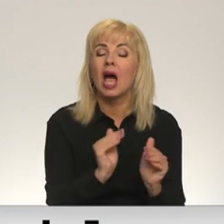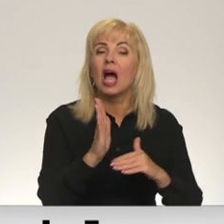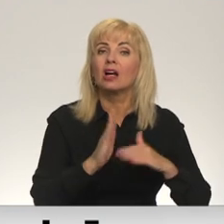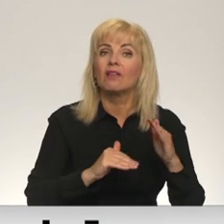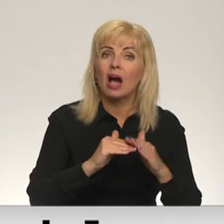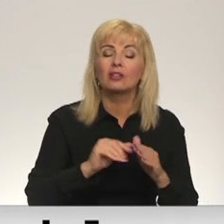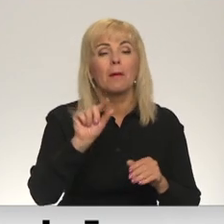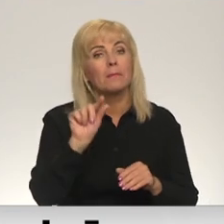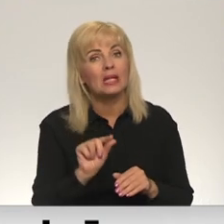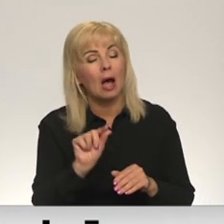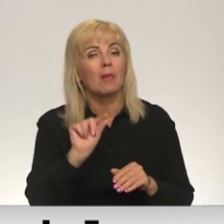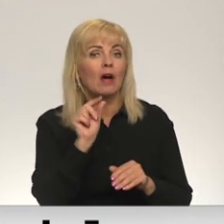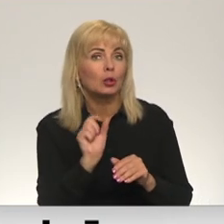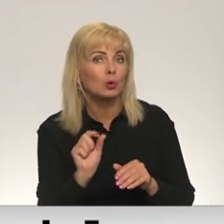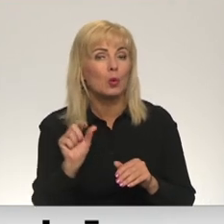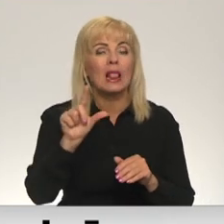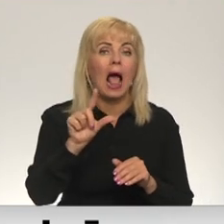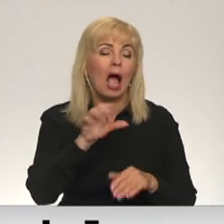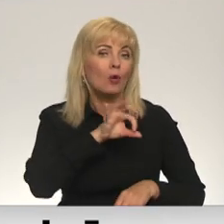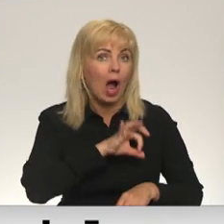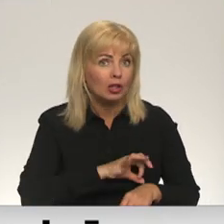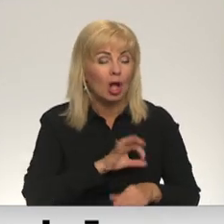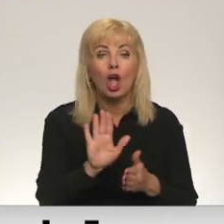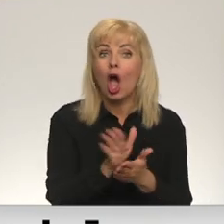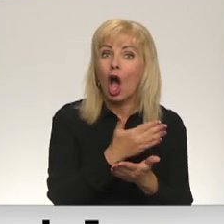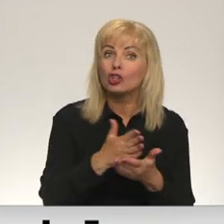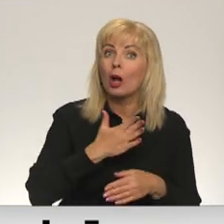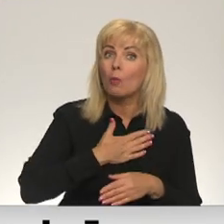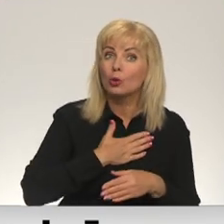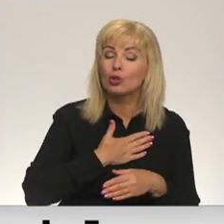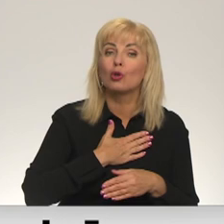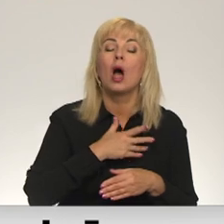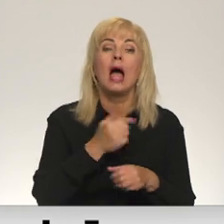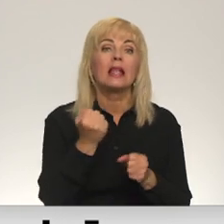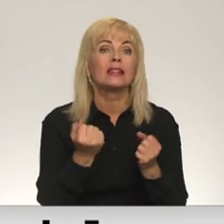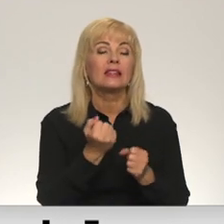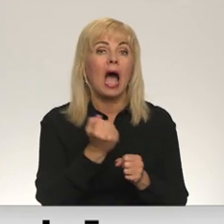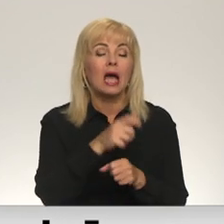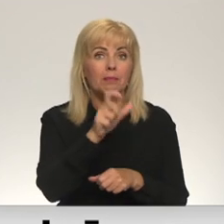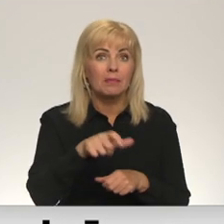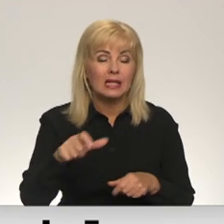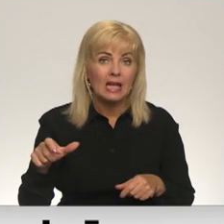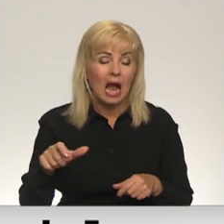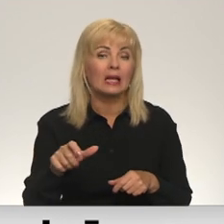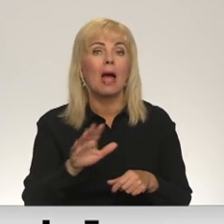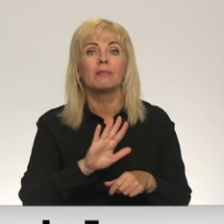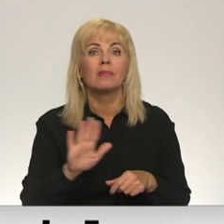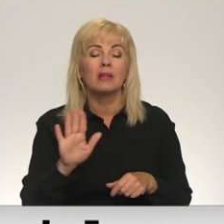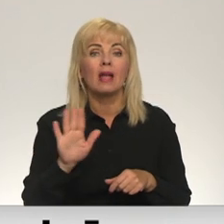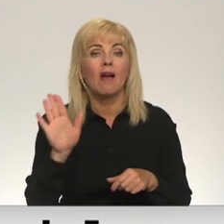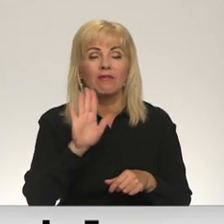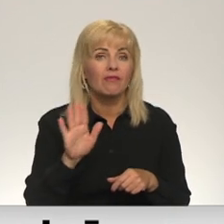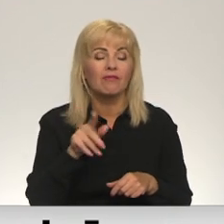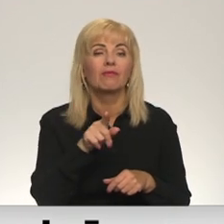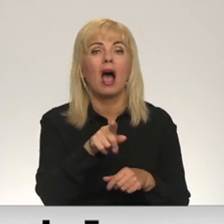minimālo vai nedaudz augstāku ataugojumu. Turklāt atšķirībā no mūsu darba ņēmējiem, ne rezidentiem nepienāks nekādu nodokļu